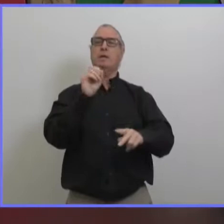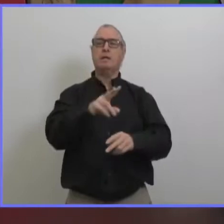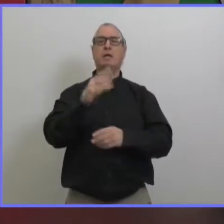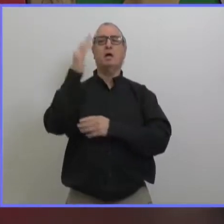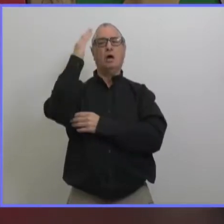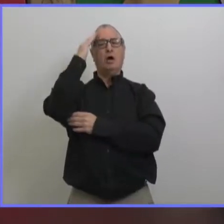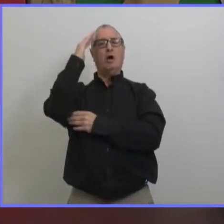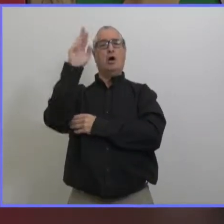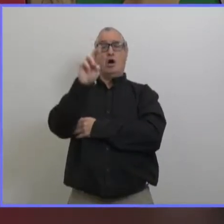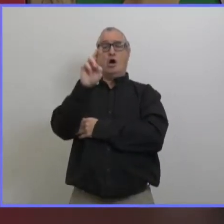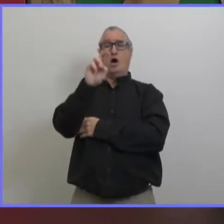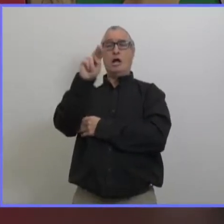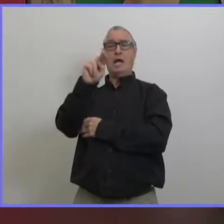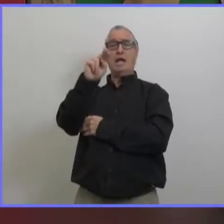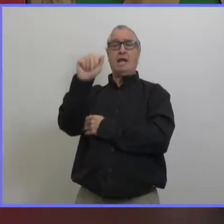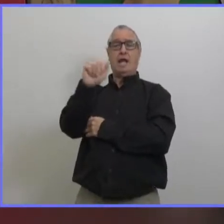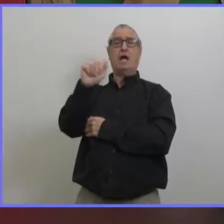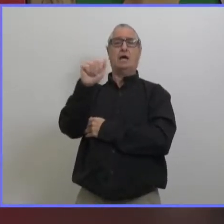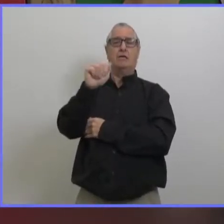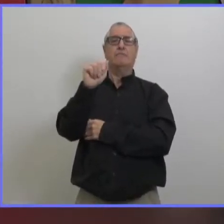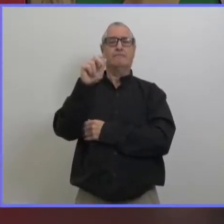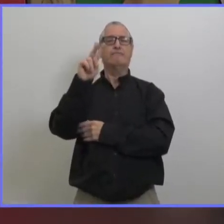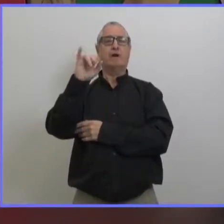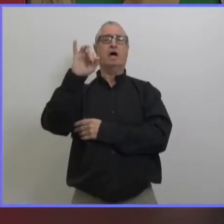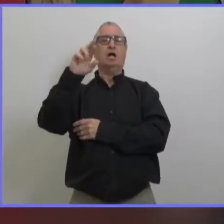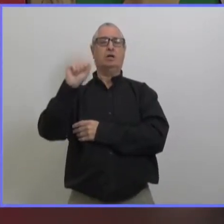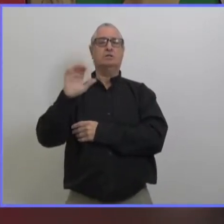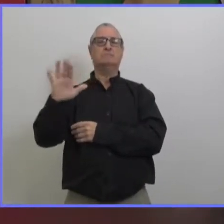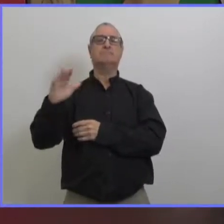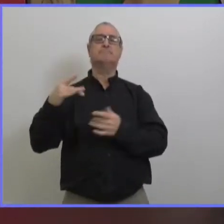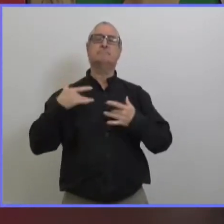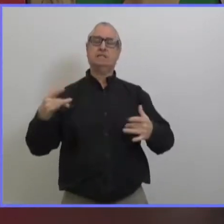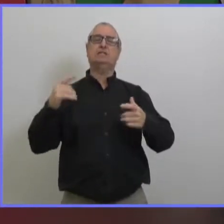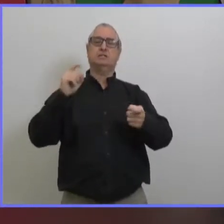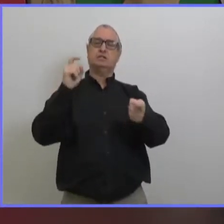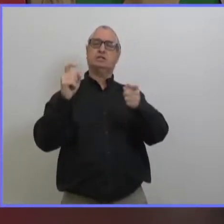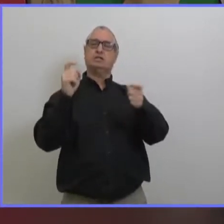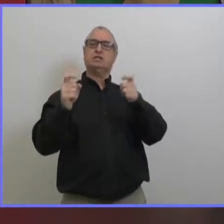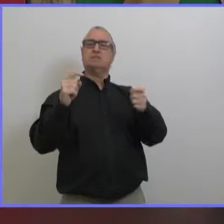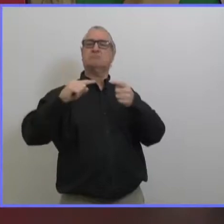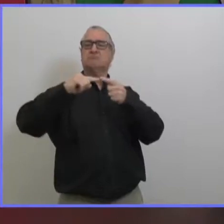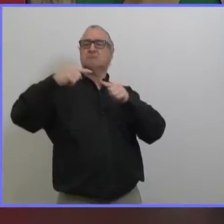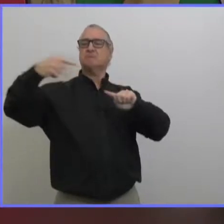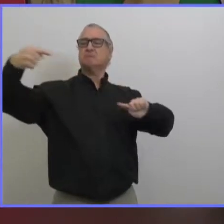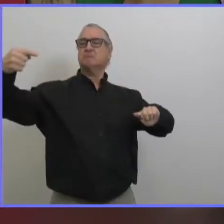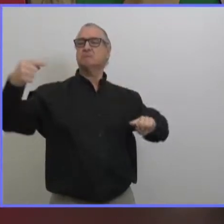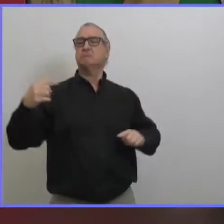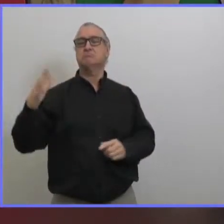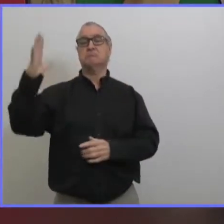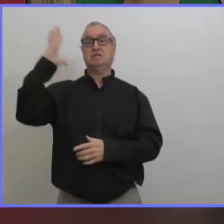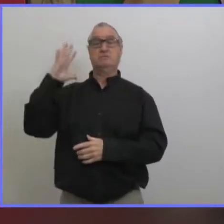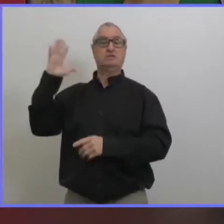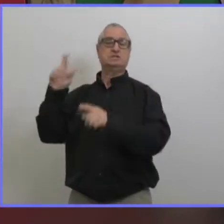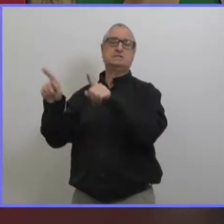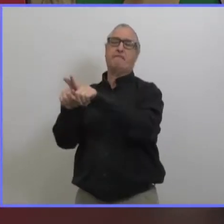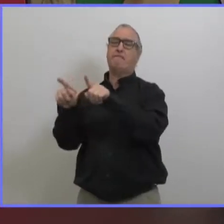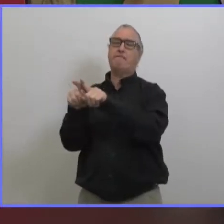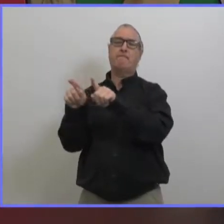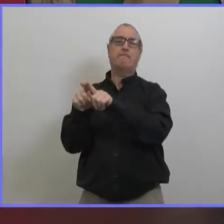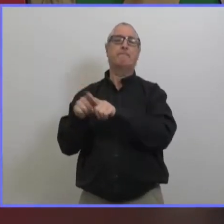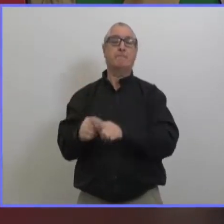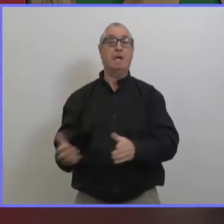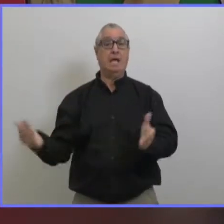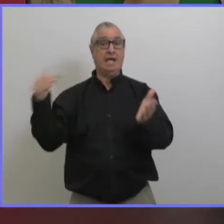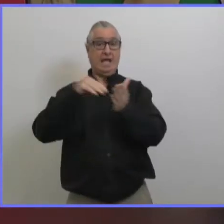que pour tout virus il va y avoir des mutations au fil du temps c'est pas la première fois qu'on fait du séquençage pour déterminer les variants préoccupant